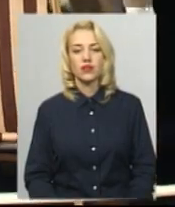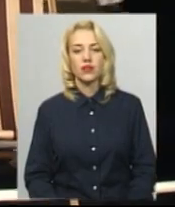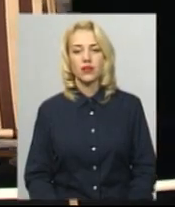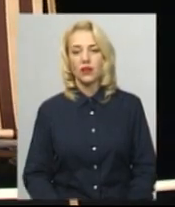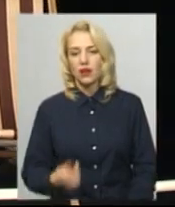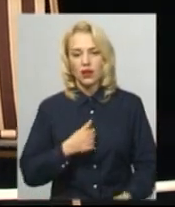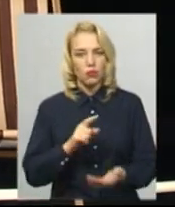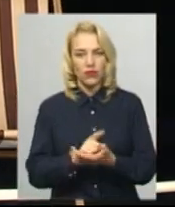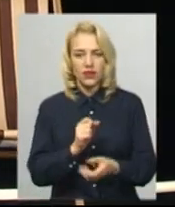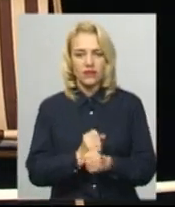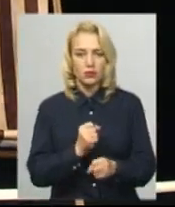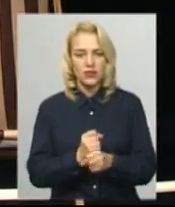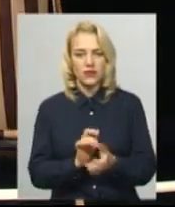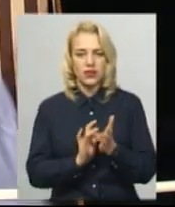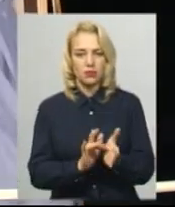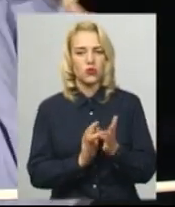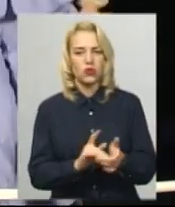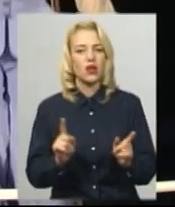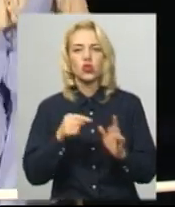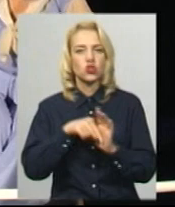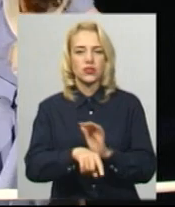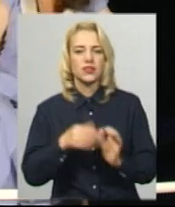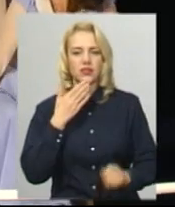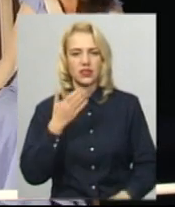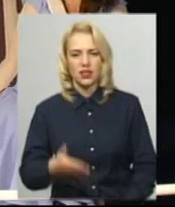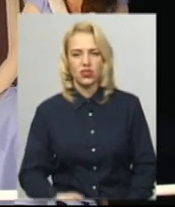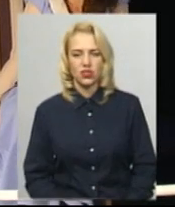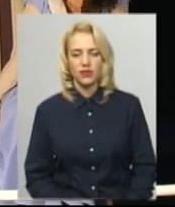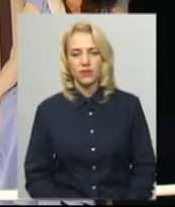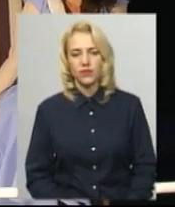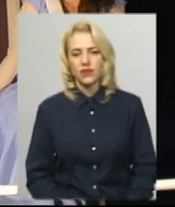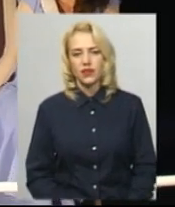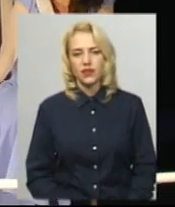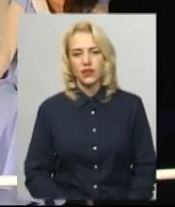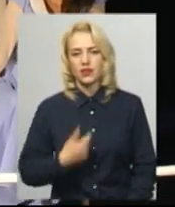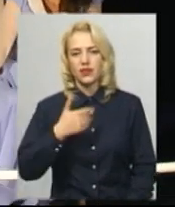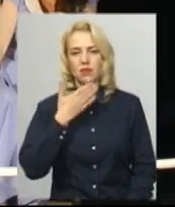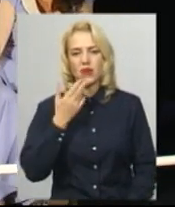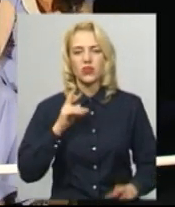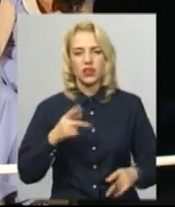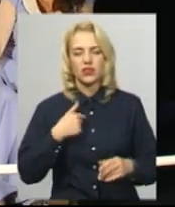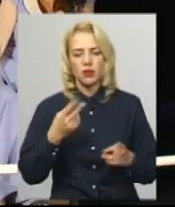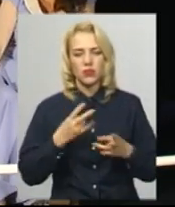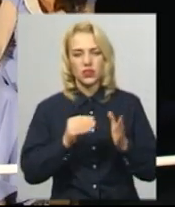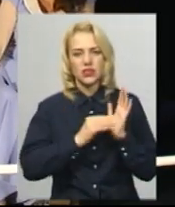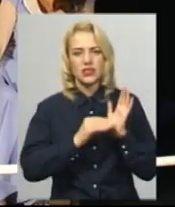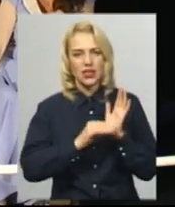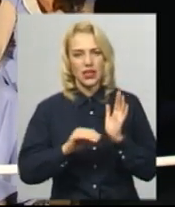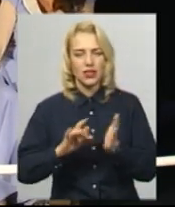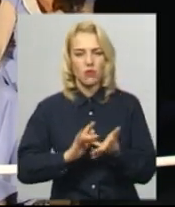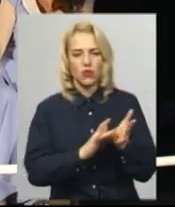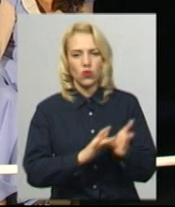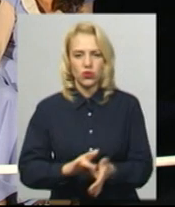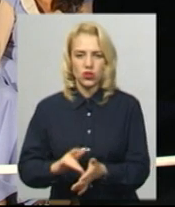повинен відпрацювати подорожі. Ой, а що це значить? Ви ж не моряк. Ні, я не моряк. Я намагаюся скласти опис подорожі, який буде на